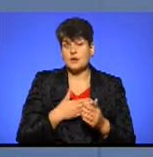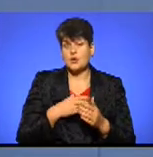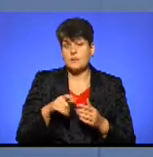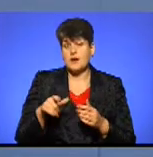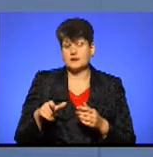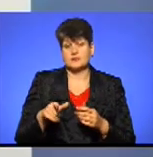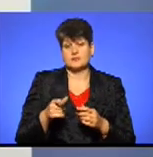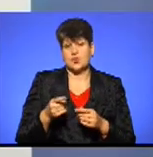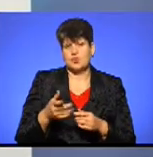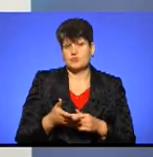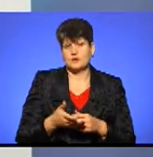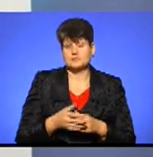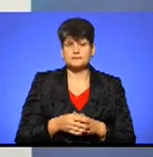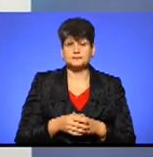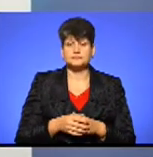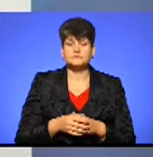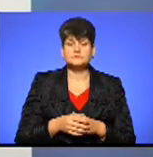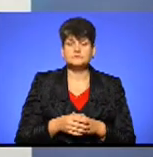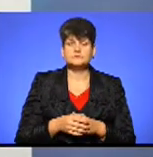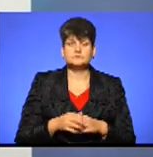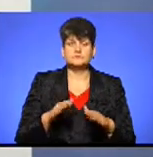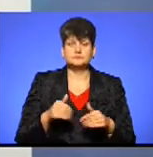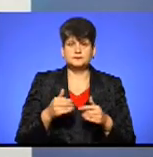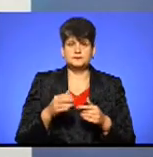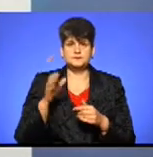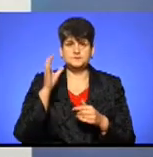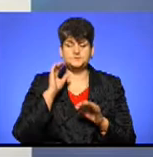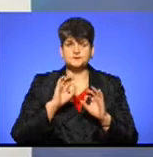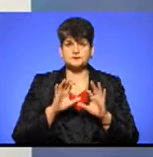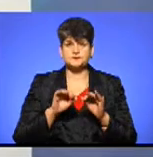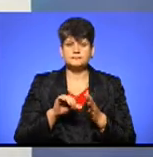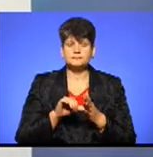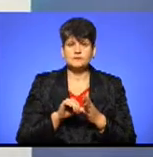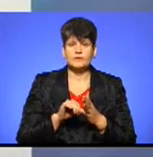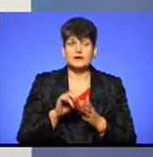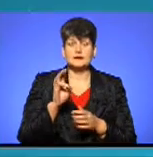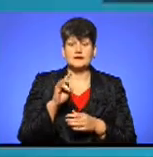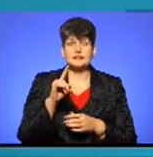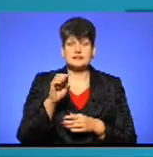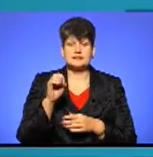Тернополя. Пропоную також послухати коментар члена номінаційного комітету на заразі лінки.